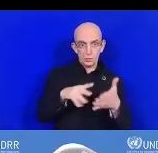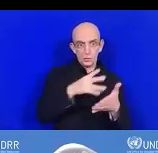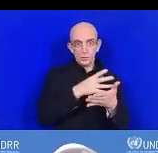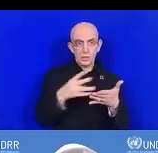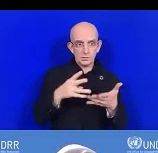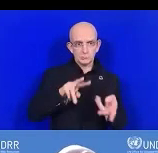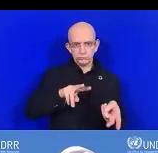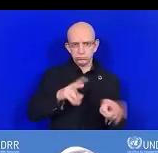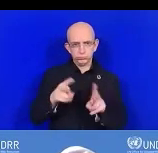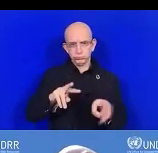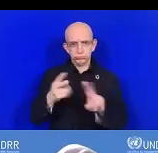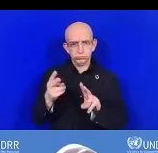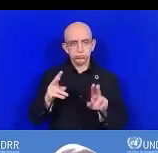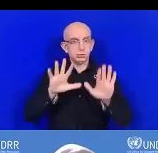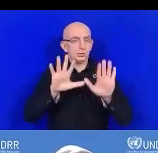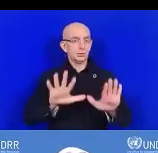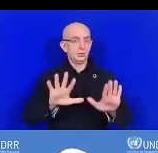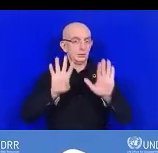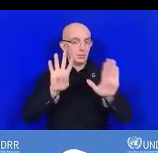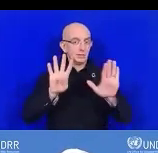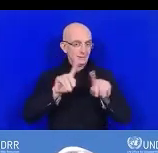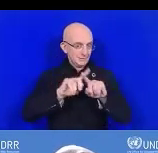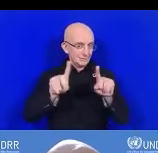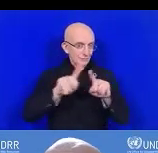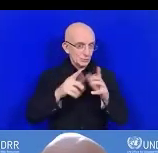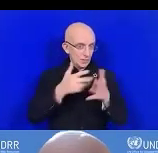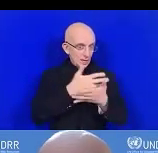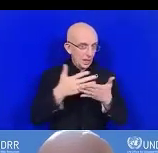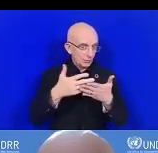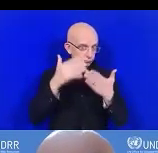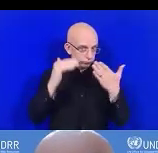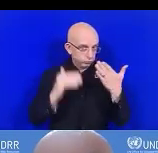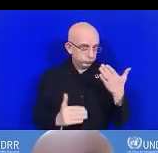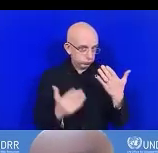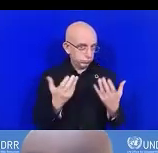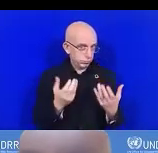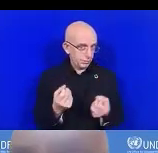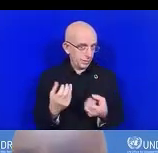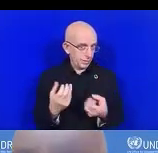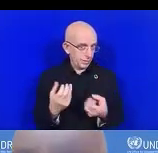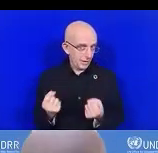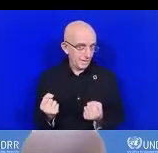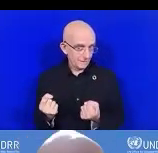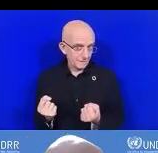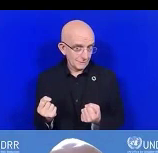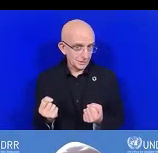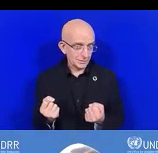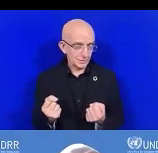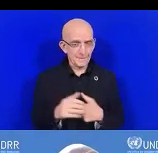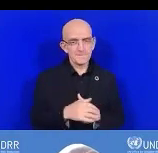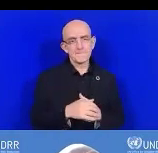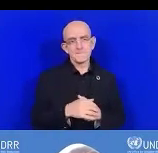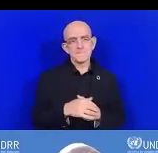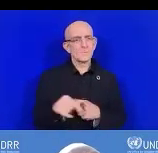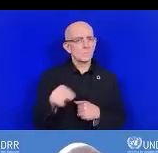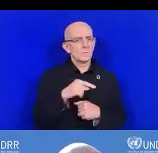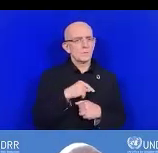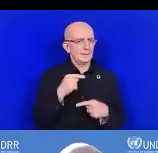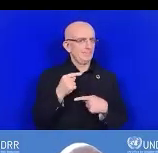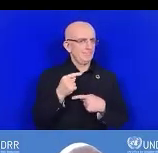19 langues. Nous espérons que ce tableau de bord très important, ou bien cet annexe qui est très important,